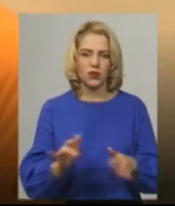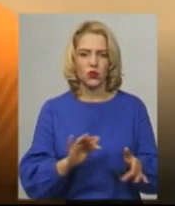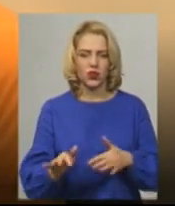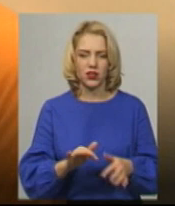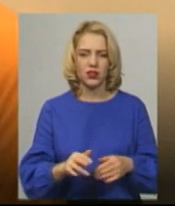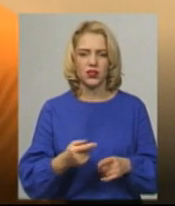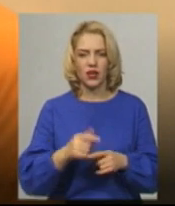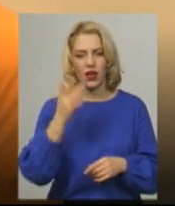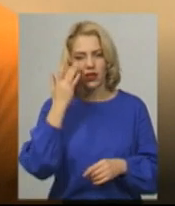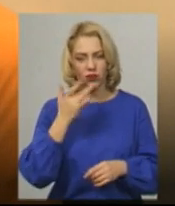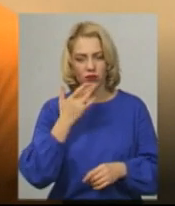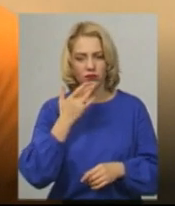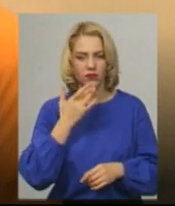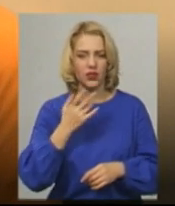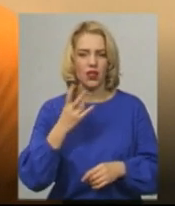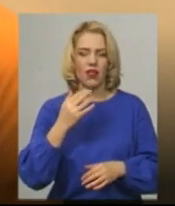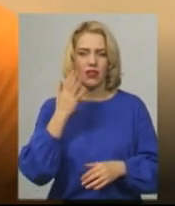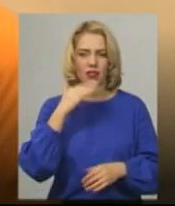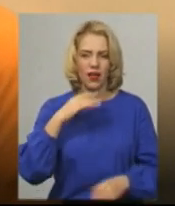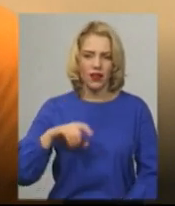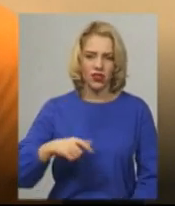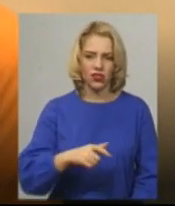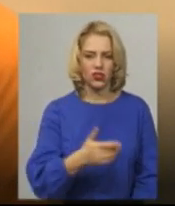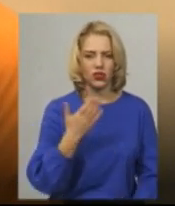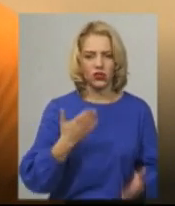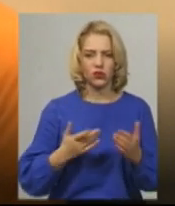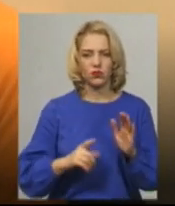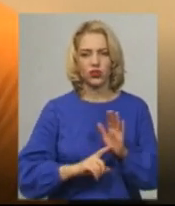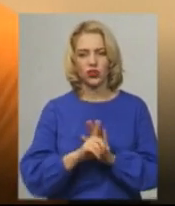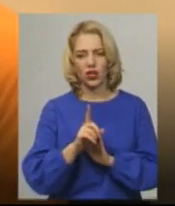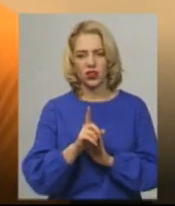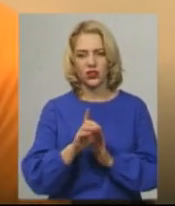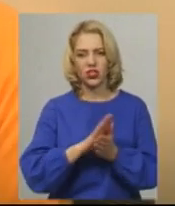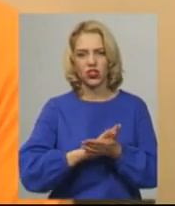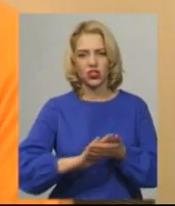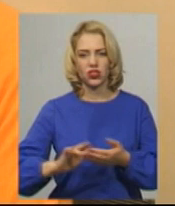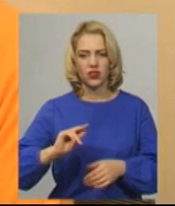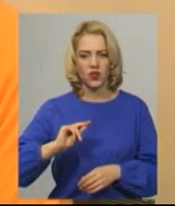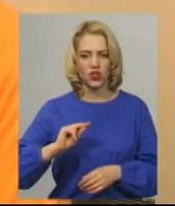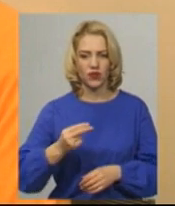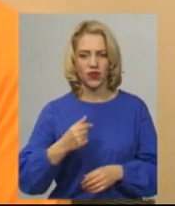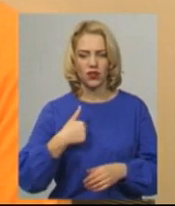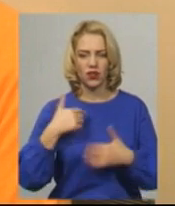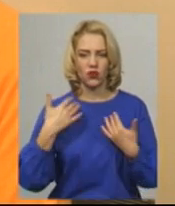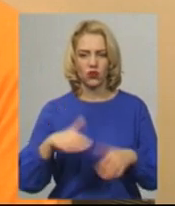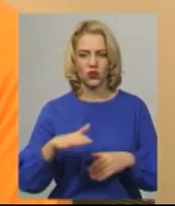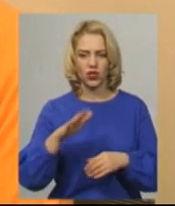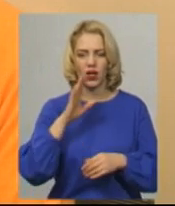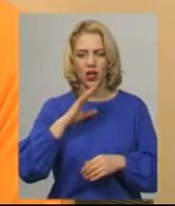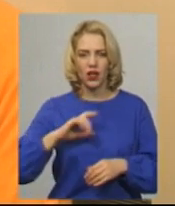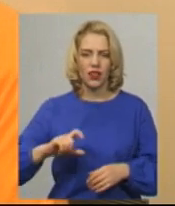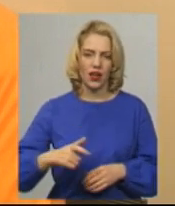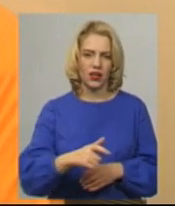Літом на річці, як починається чистий четверг, я вже на річці купаюся.